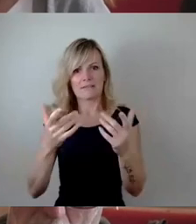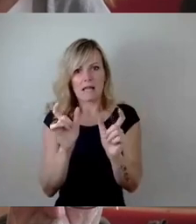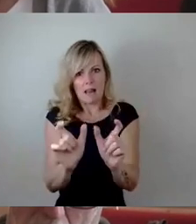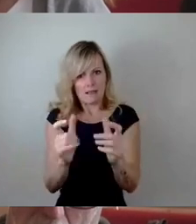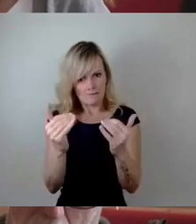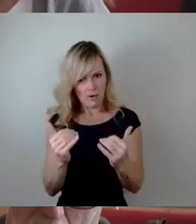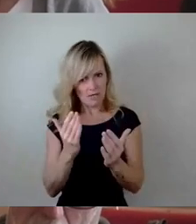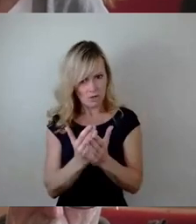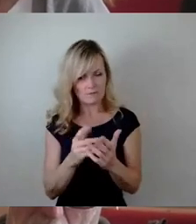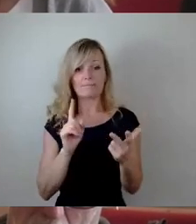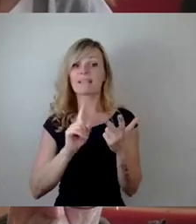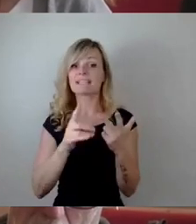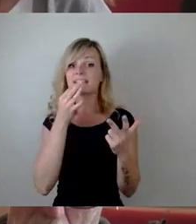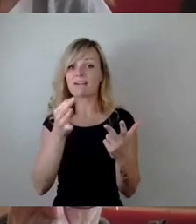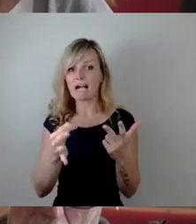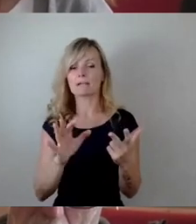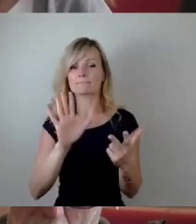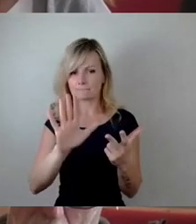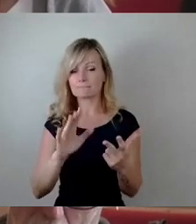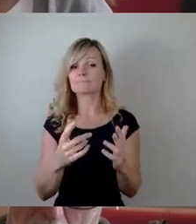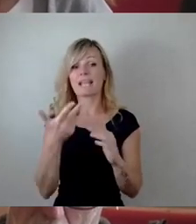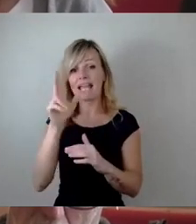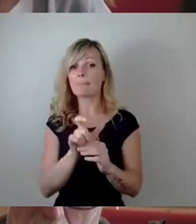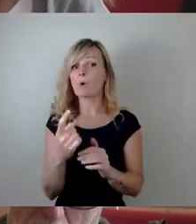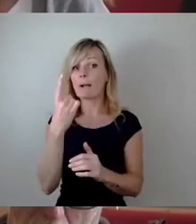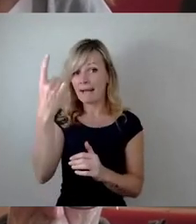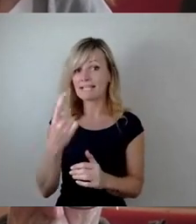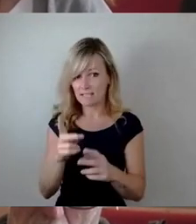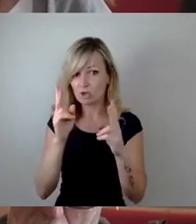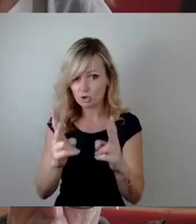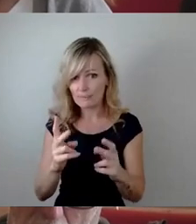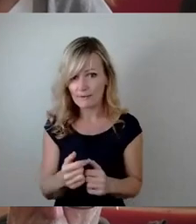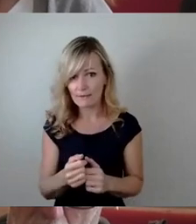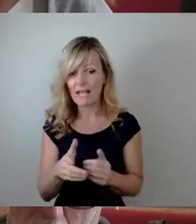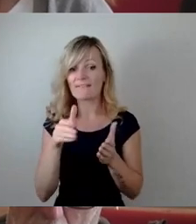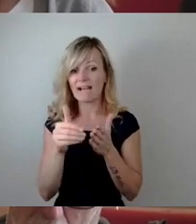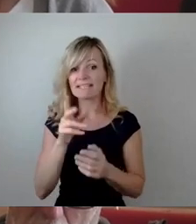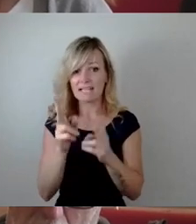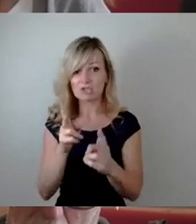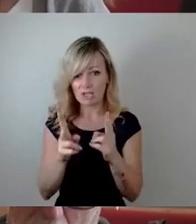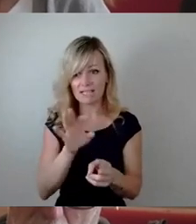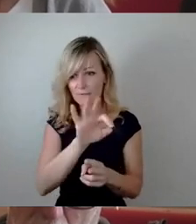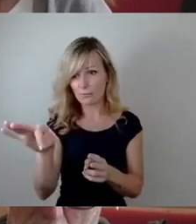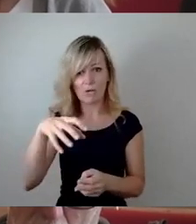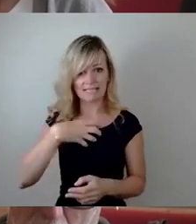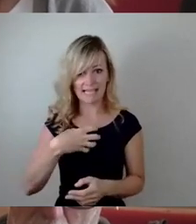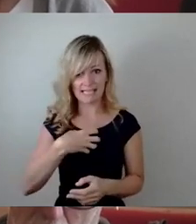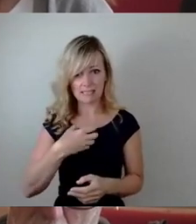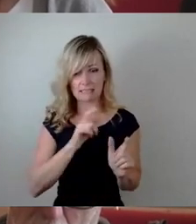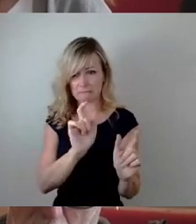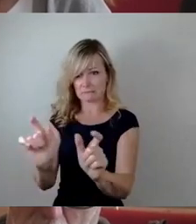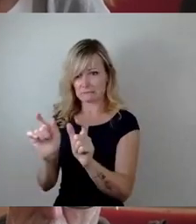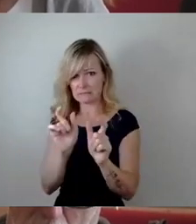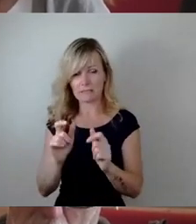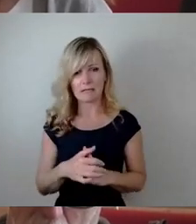Frage, Herr Bürgermeister, ich gebe Ihnen vollkommen recht, geht darum, weiteren Schaden von der Stadt abzuwenden. Aber bitte nicht durch die Leute, die den Schaden